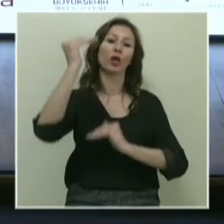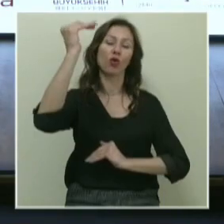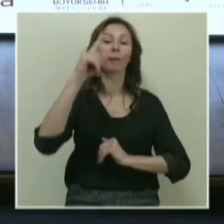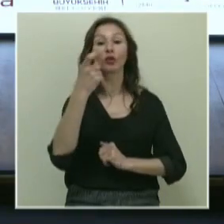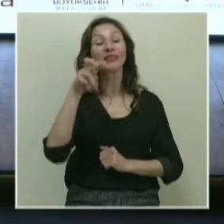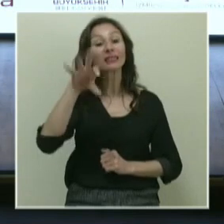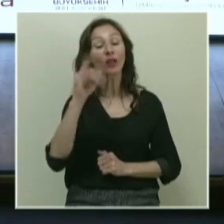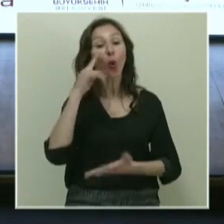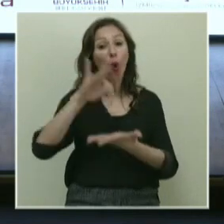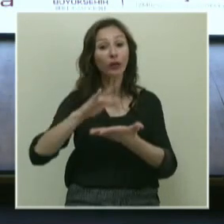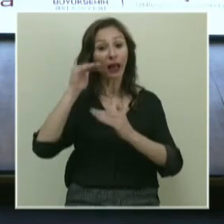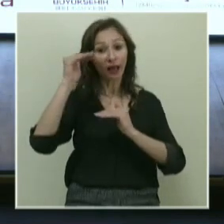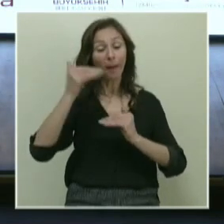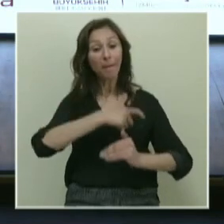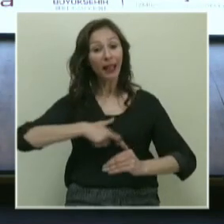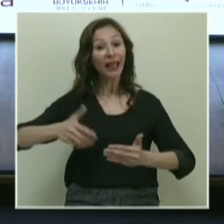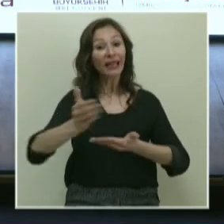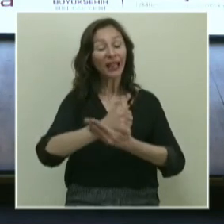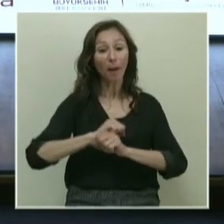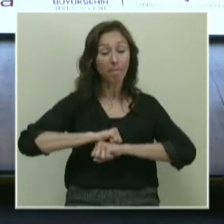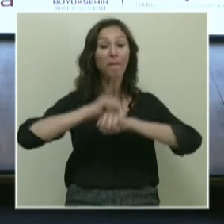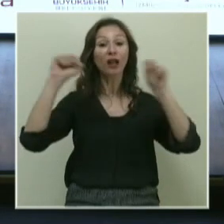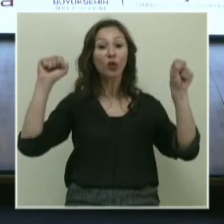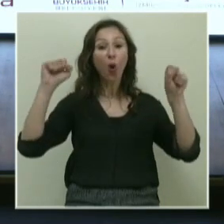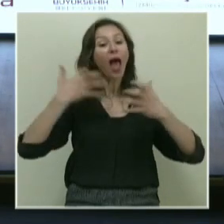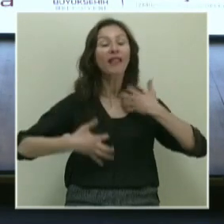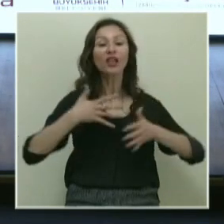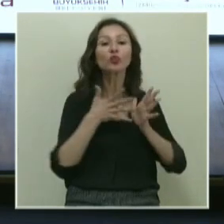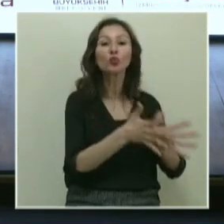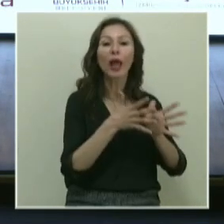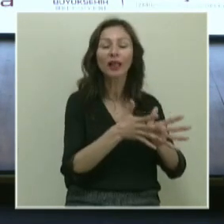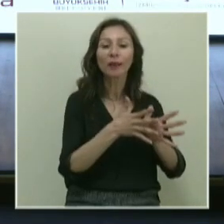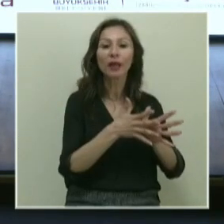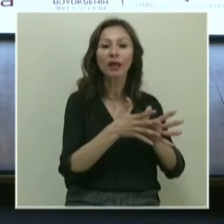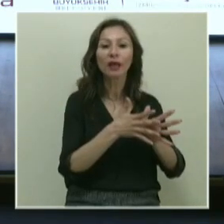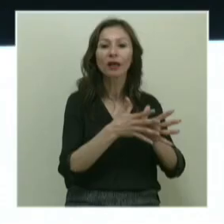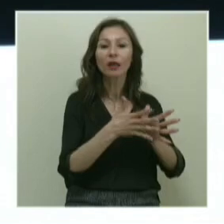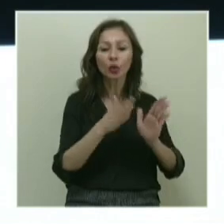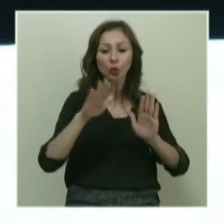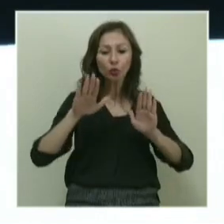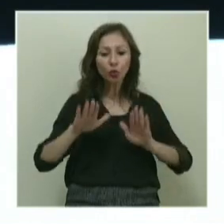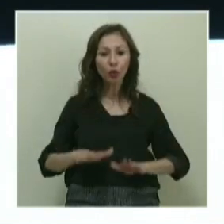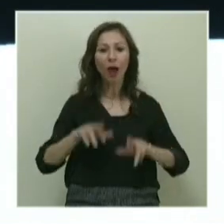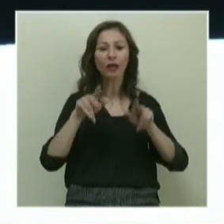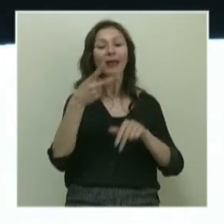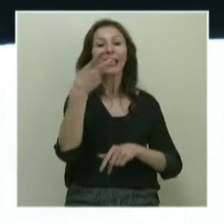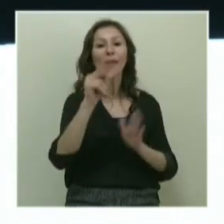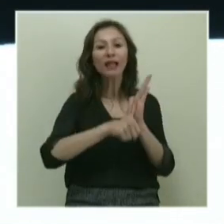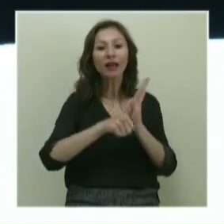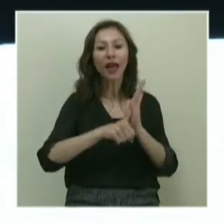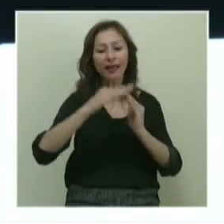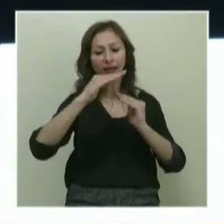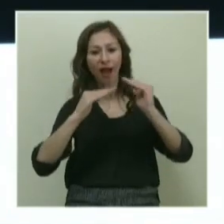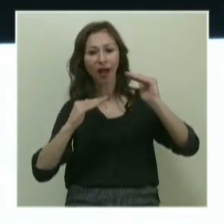80'lerin ortasına gelince milli gelir patlıyor, enerji tüketimi neredeyse durma noktasına geliyor. 2000'lerde